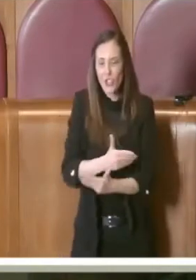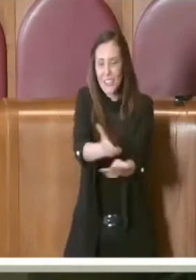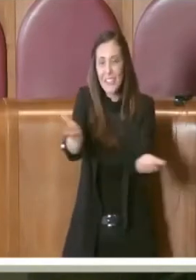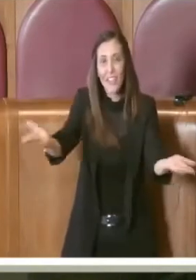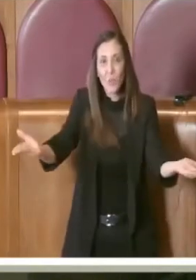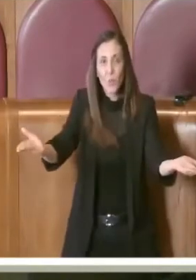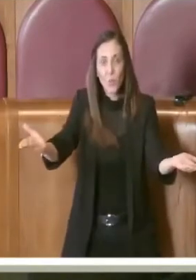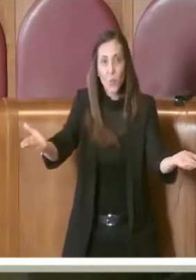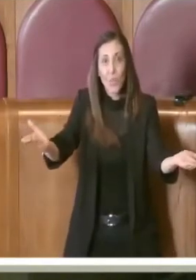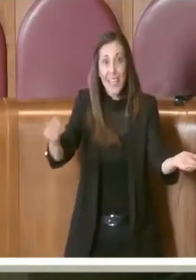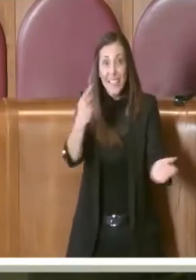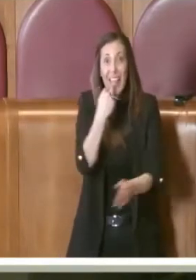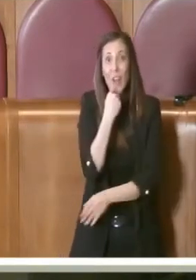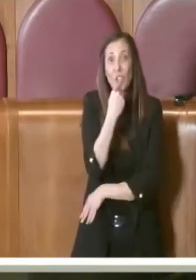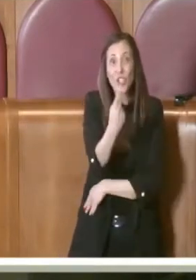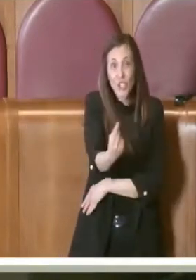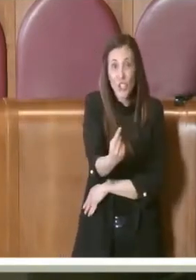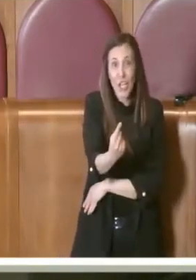dicendo all'esecutivo